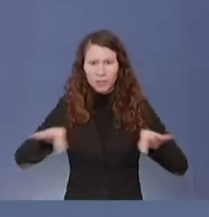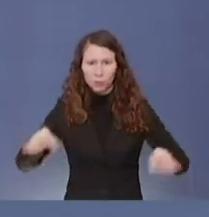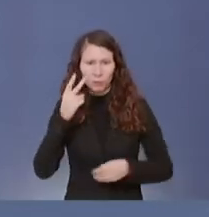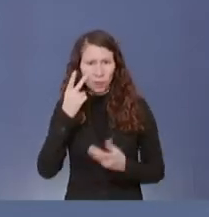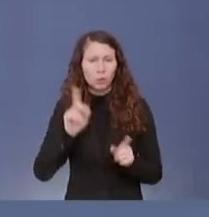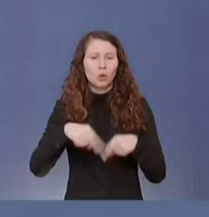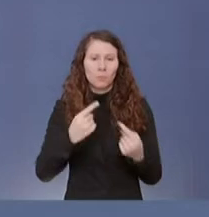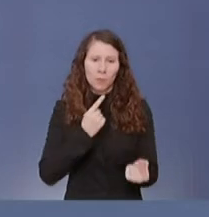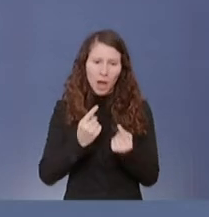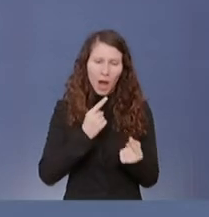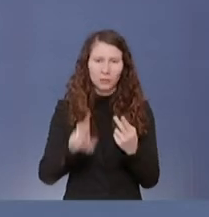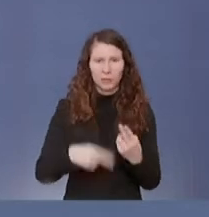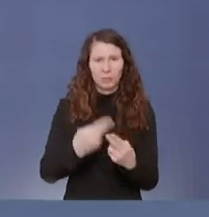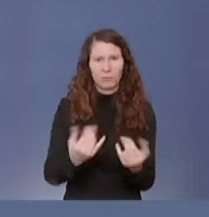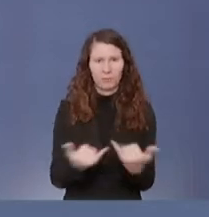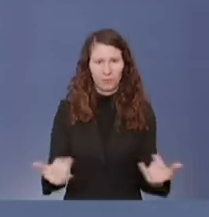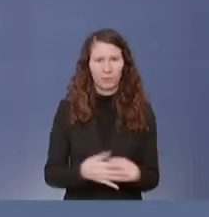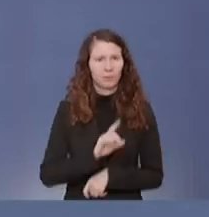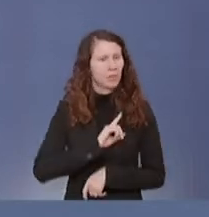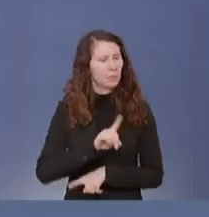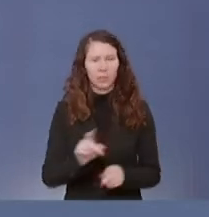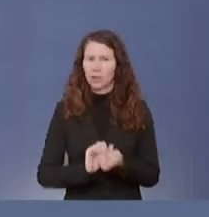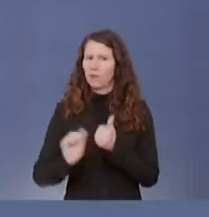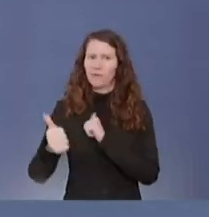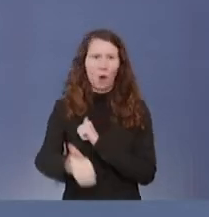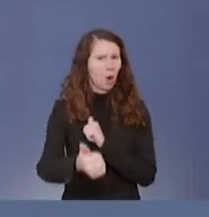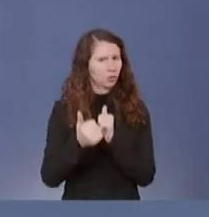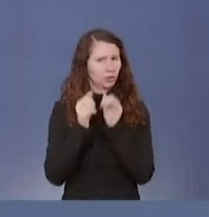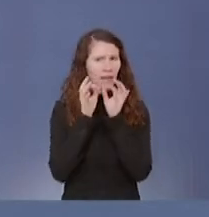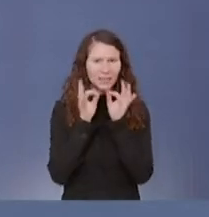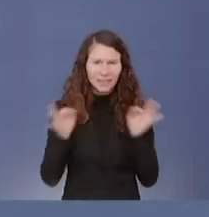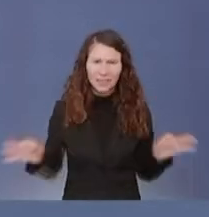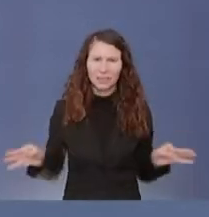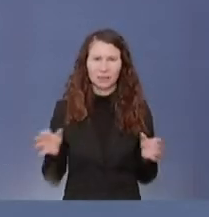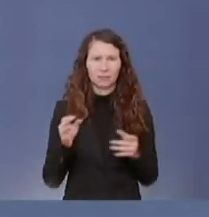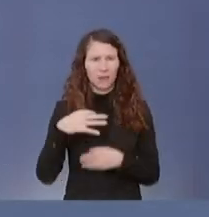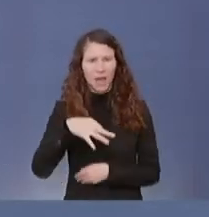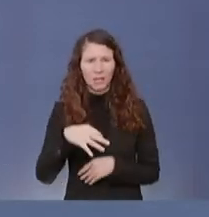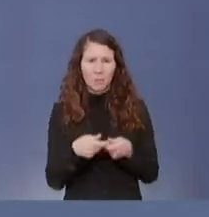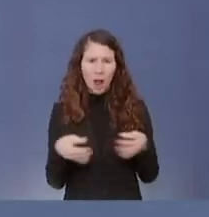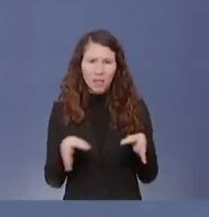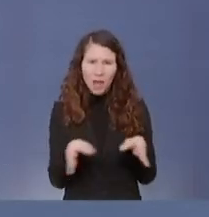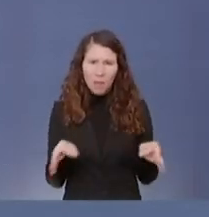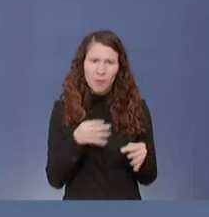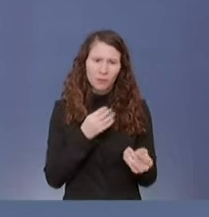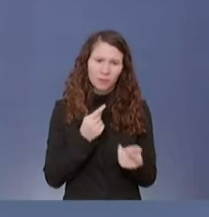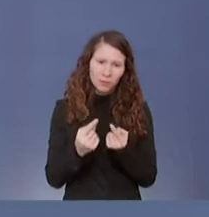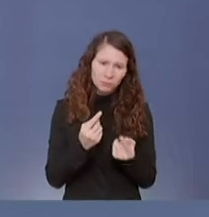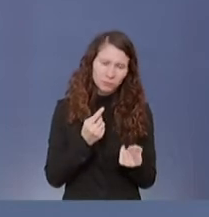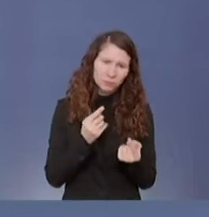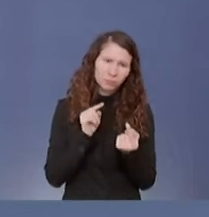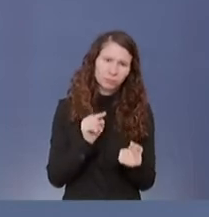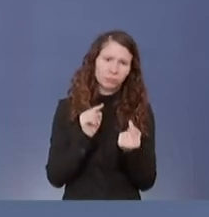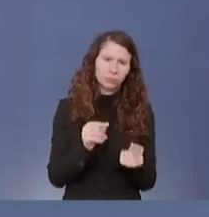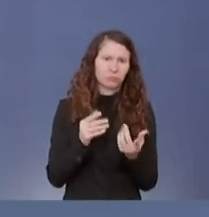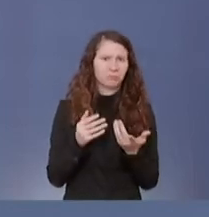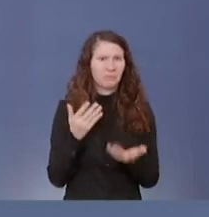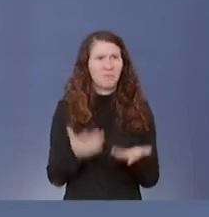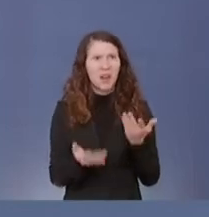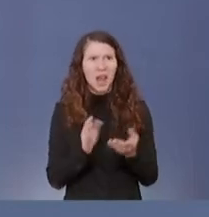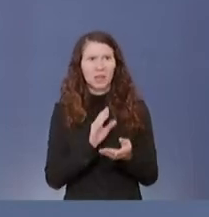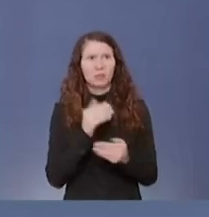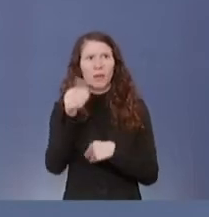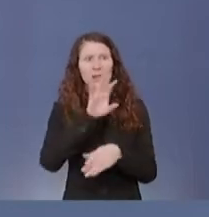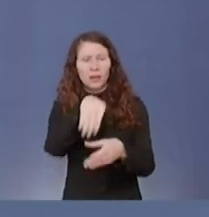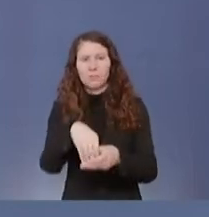kann jetzt und werde jetzt nicht Einzelmaßnahmen diskutieren, die dann möglicherweise Thema sind. Aber ich